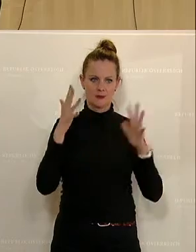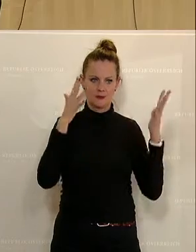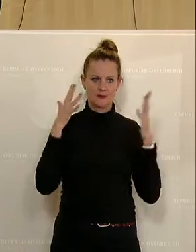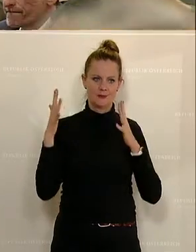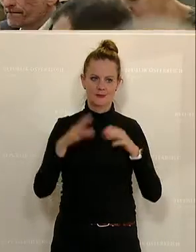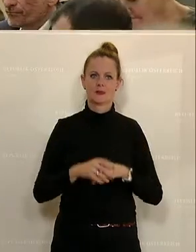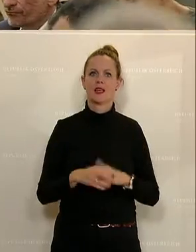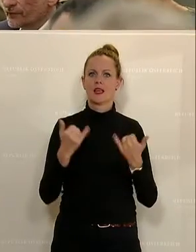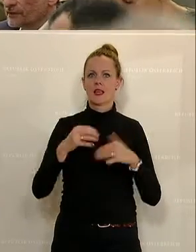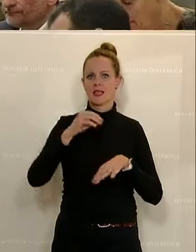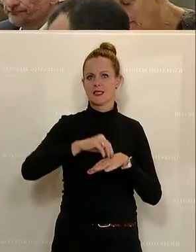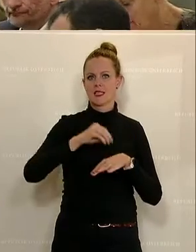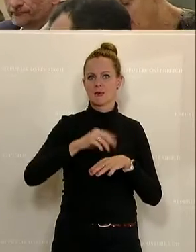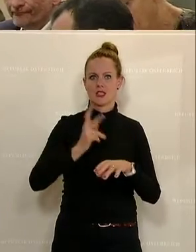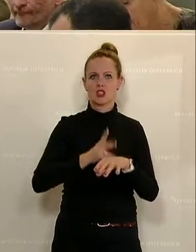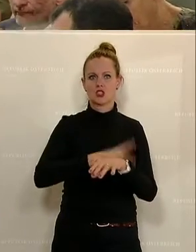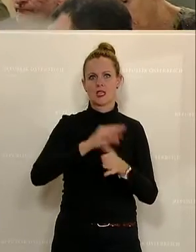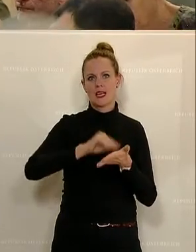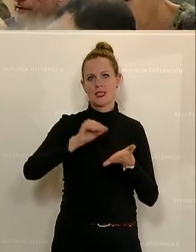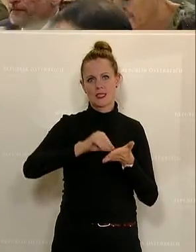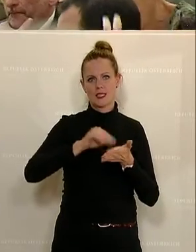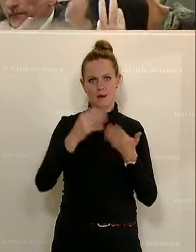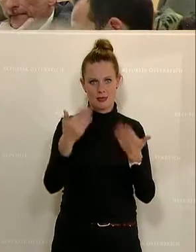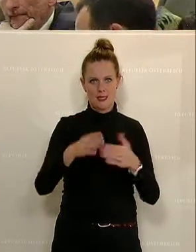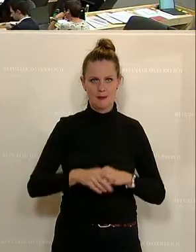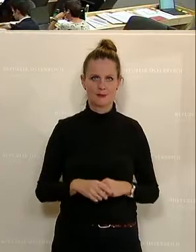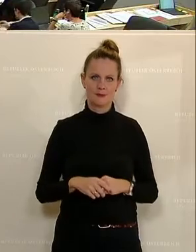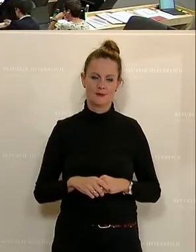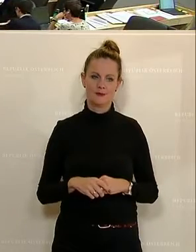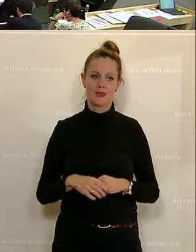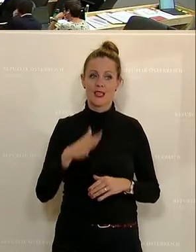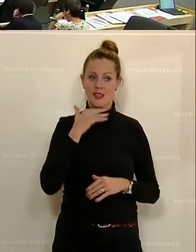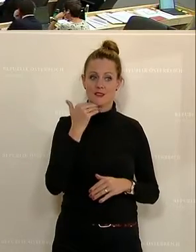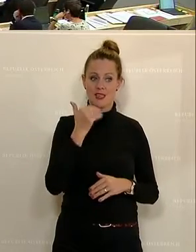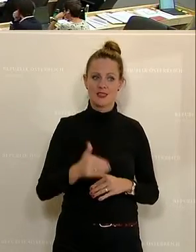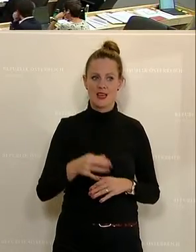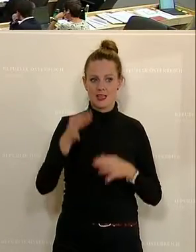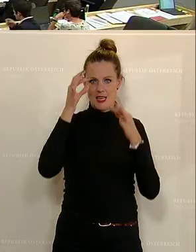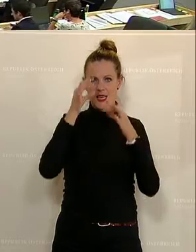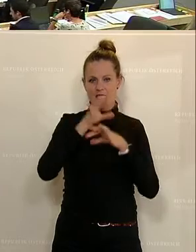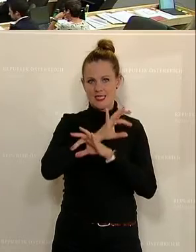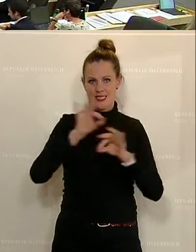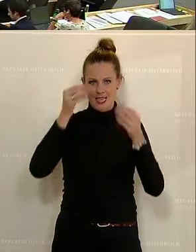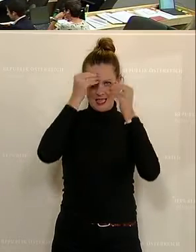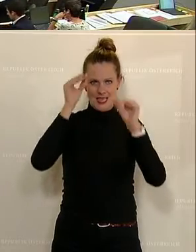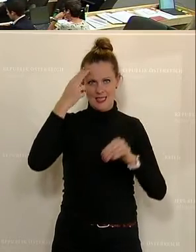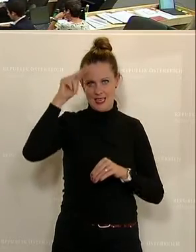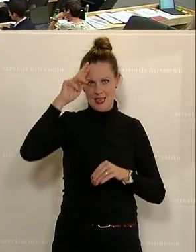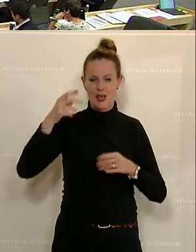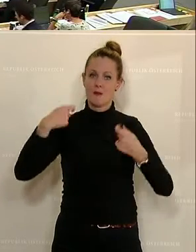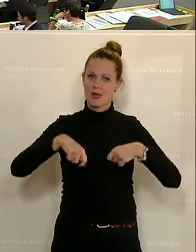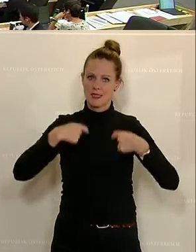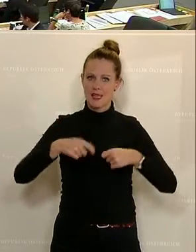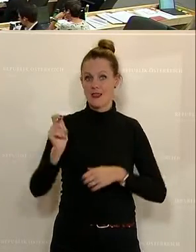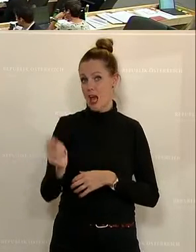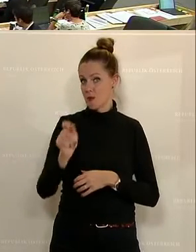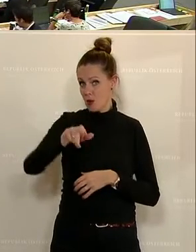Zu Wort gemeldet ist der Herr Staatssekretär, bitte sehr. Vielen Dank, sehr geehrter Herr Präsident, sehr geehrte Abgeordnete,